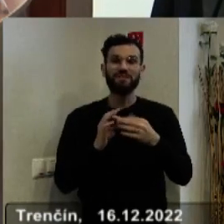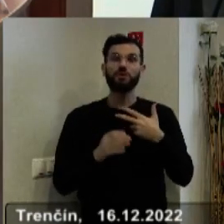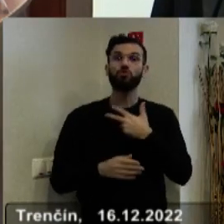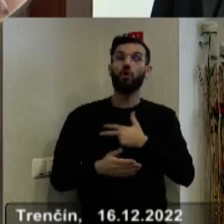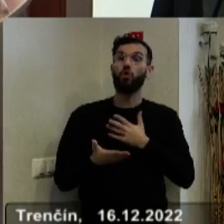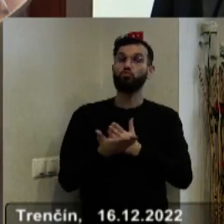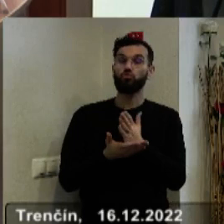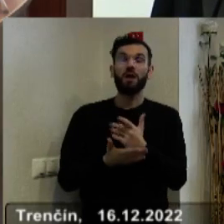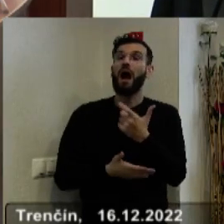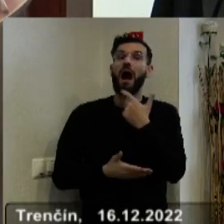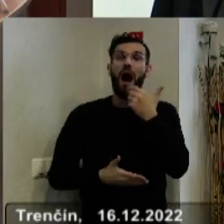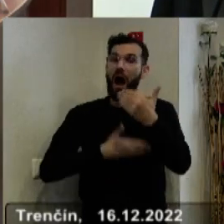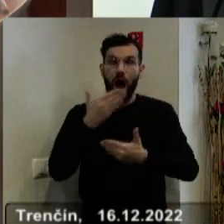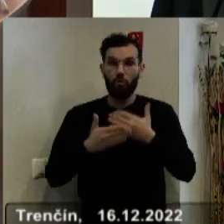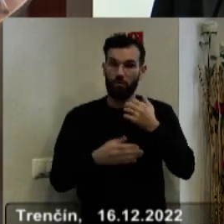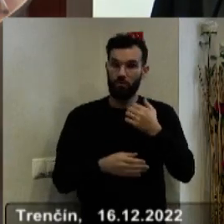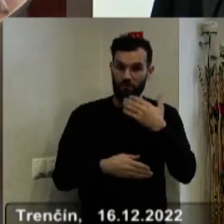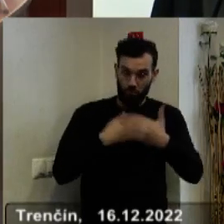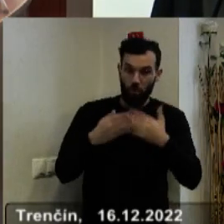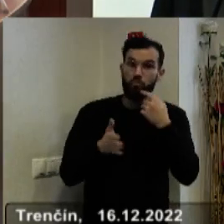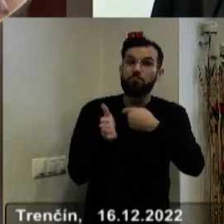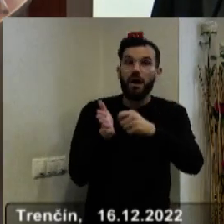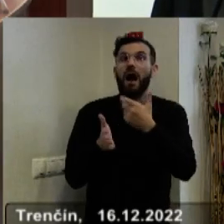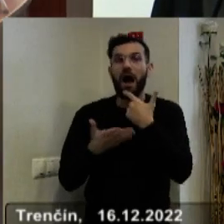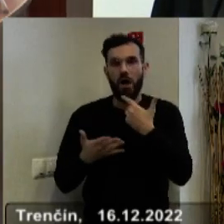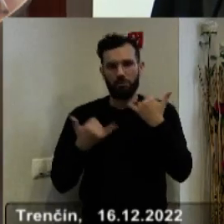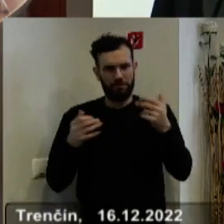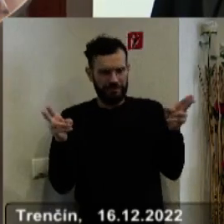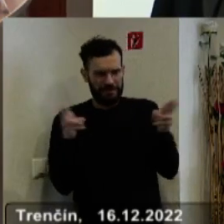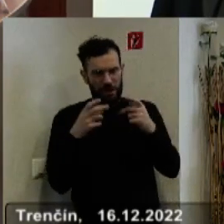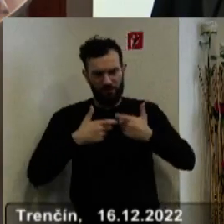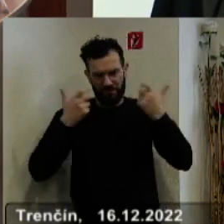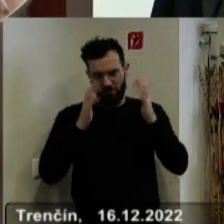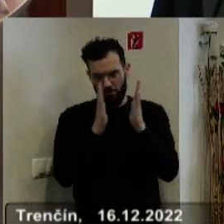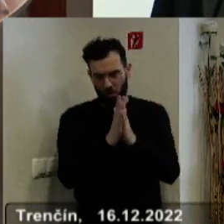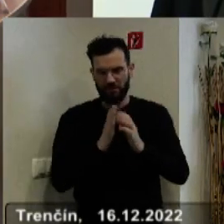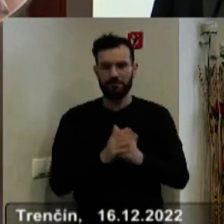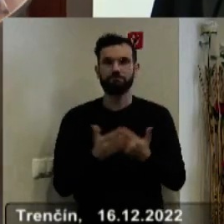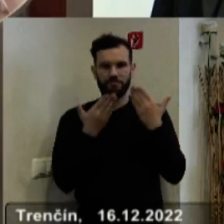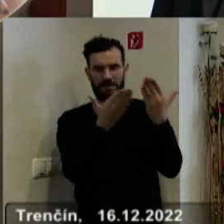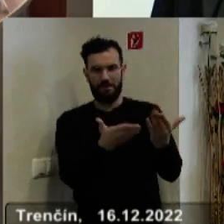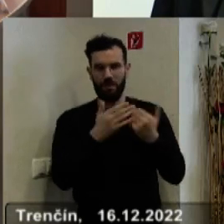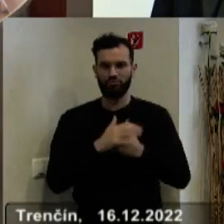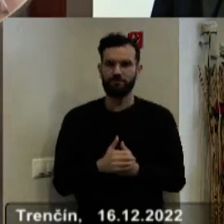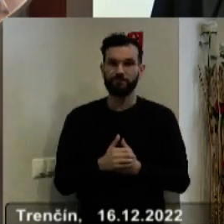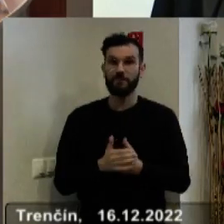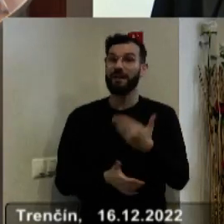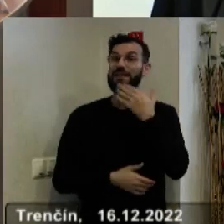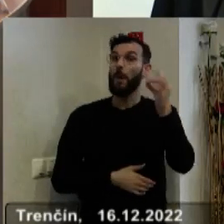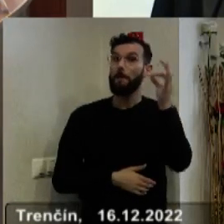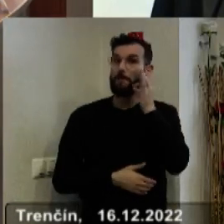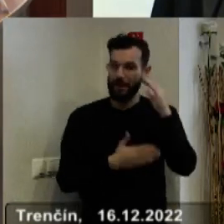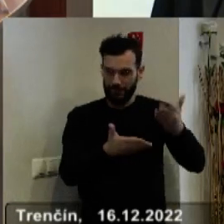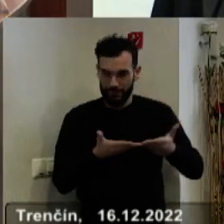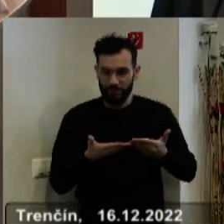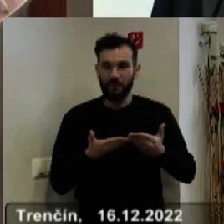služby, spôsob ich určenia a platenia. Takže nech sa páči v krátkosti. Bolo to aj na komisii, hej? Áno. Nech sa páči. Ďakujem pekne